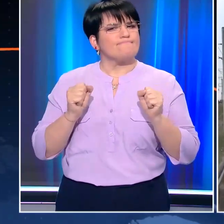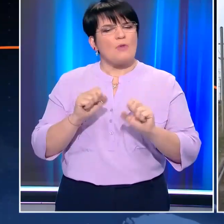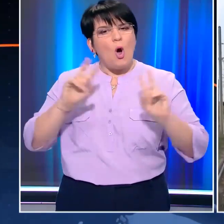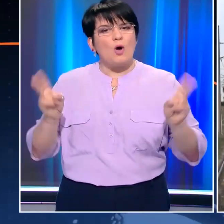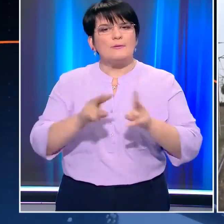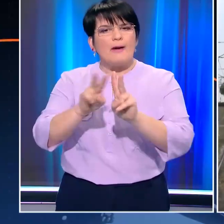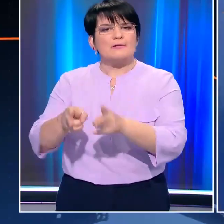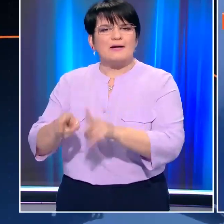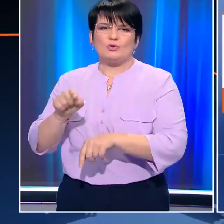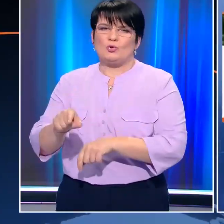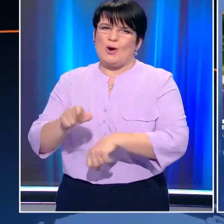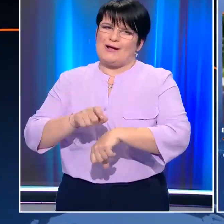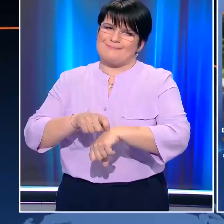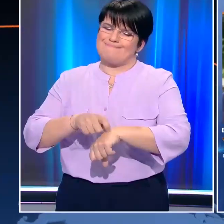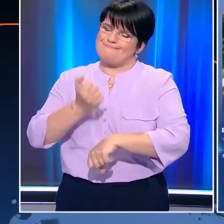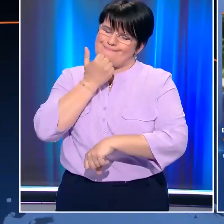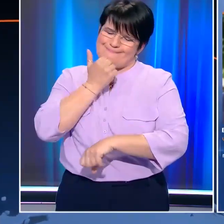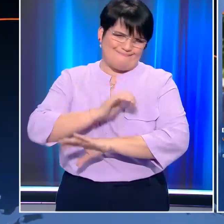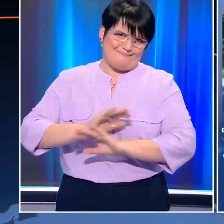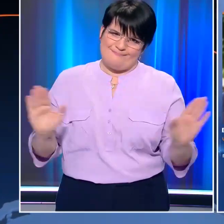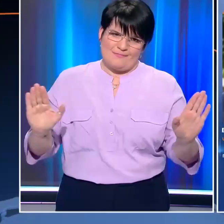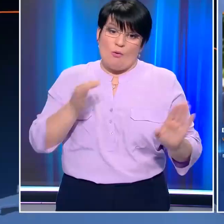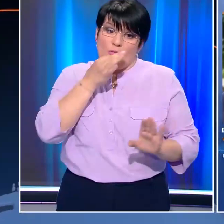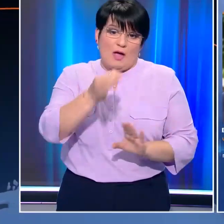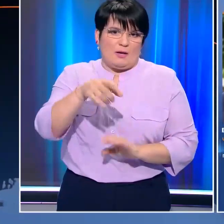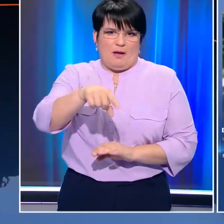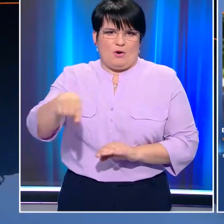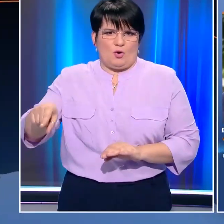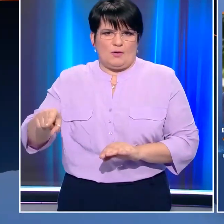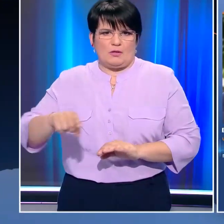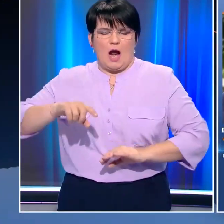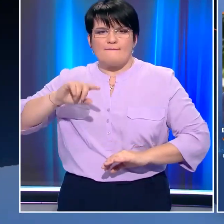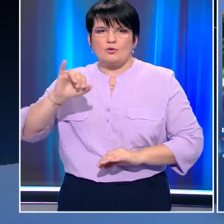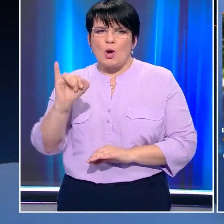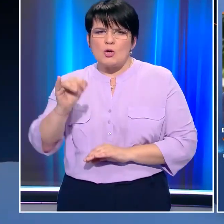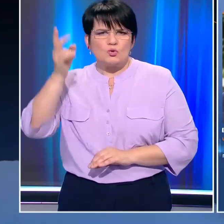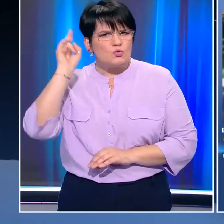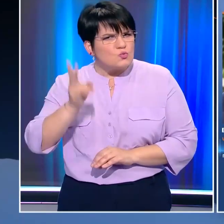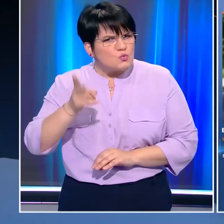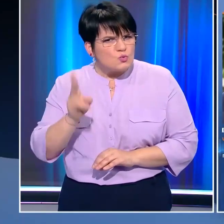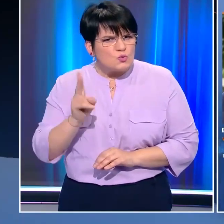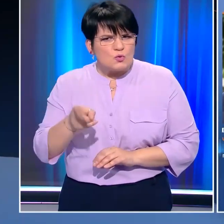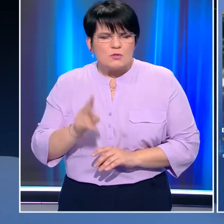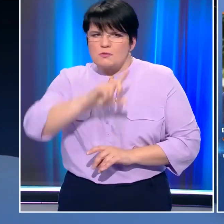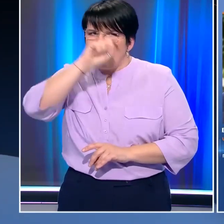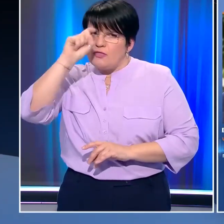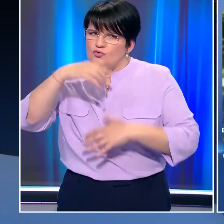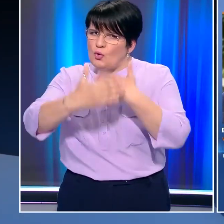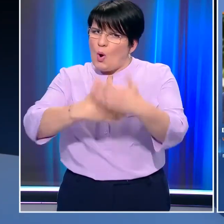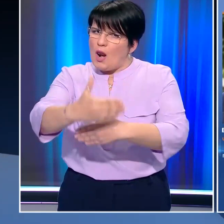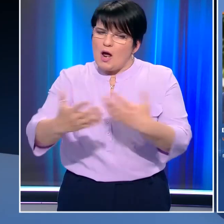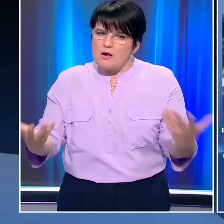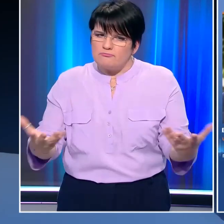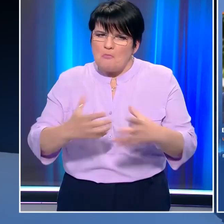όποιας δραστηριότητας. Εγώ δεν έδωσα ποτέ ημερομηνίες και δεν δίνω ημερομηνίες επειδή είναι ασύ πουλος ιός και βλέπετε πόσο δυσκολεύει τα πράγματα. Και